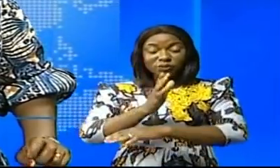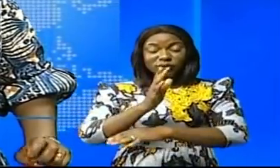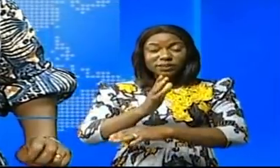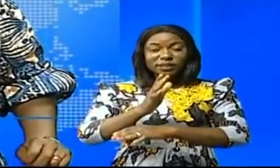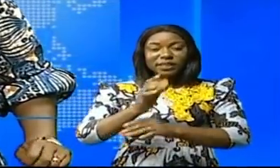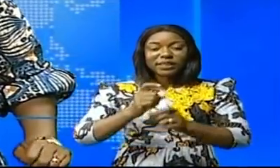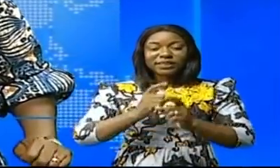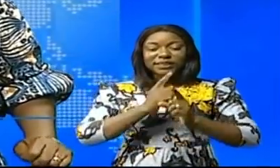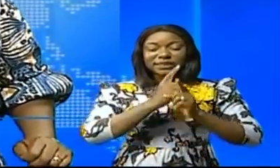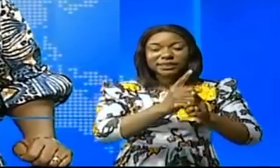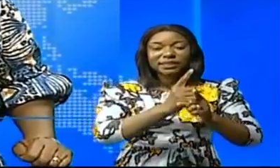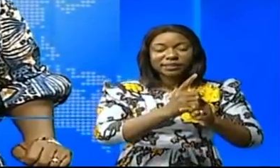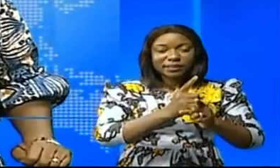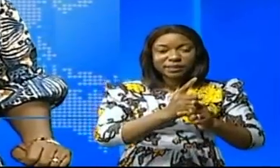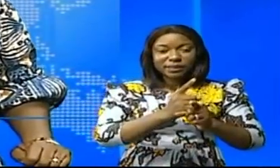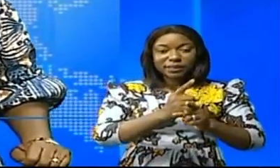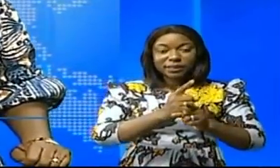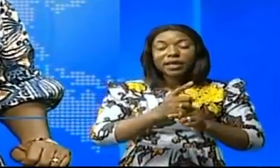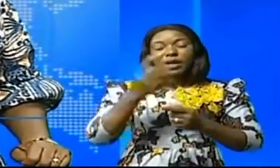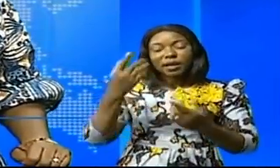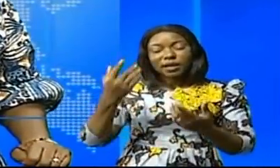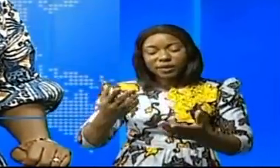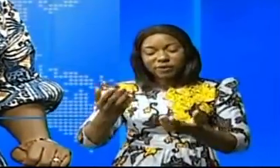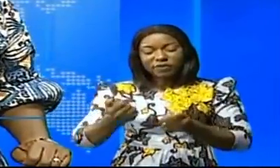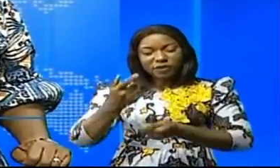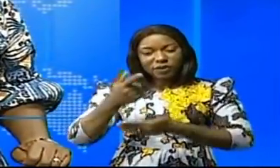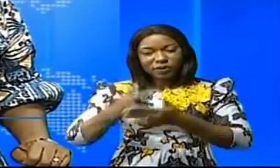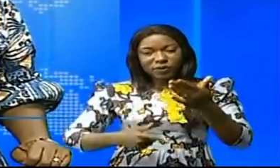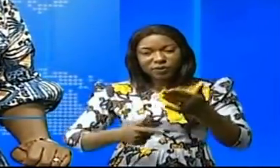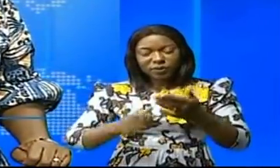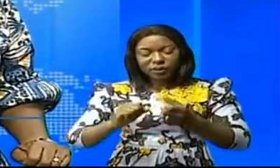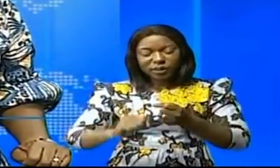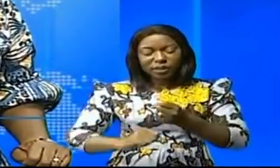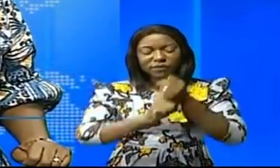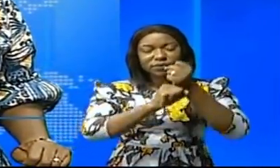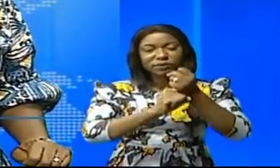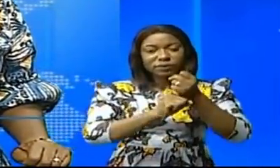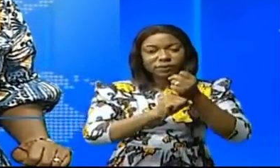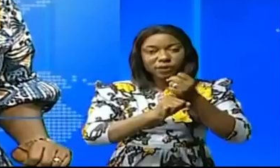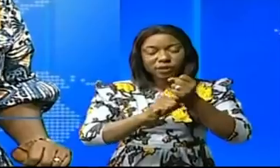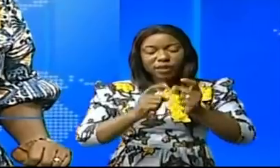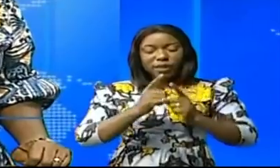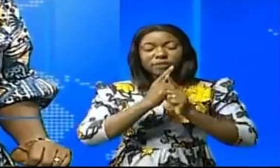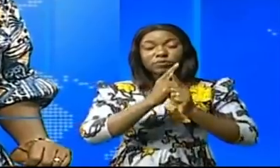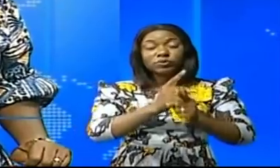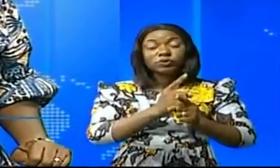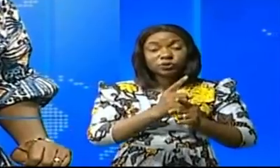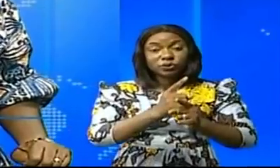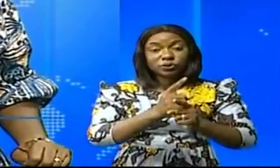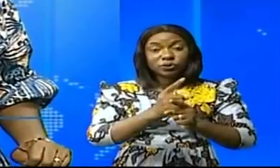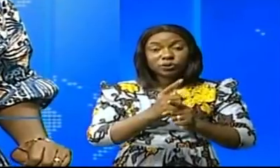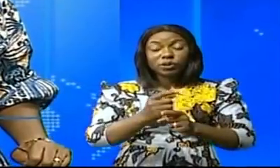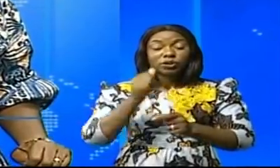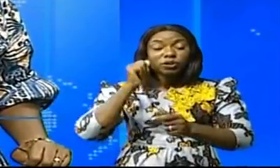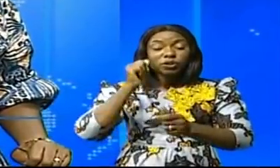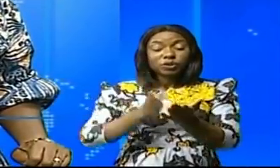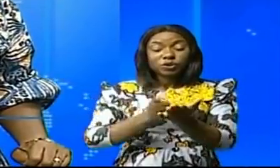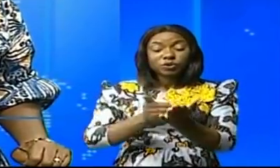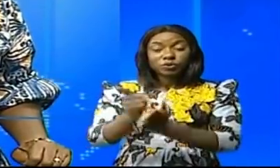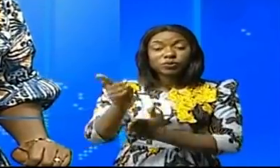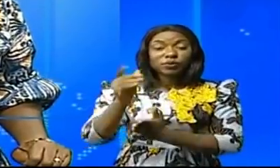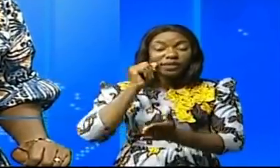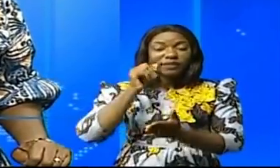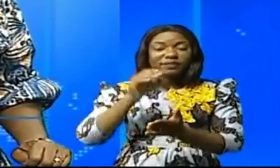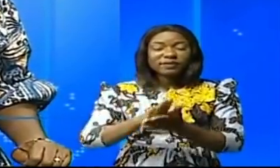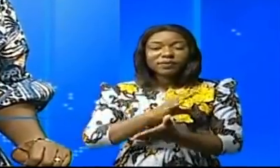Nations Unies a pour mission de renforcer la prévention et la protection des droits des femmes et des filles. Ce